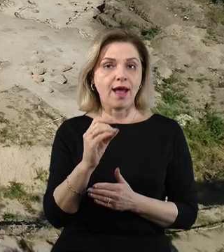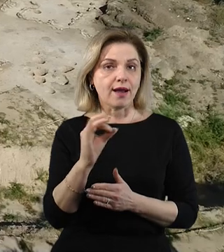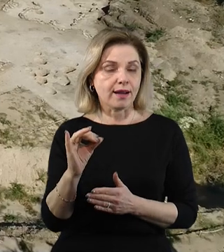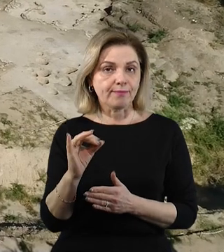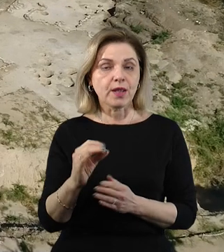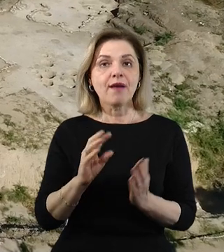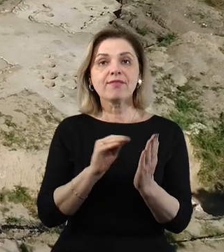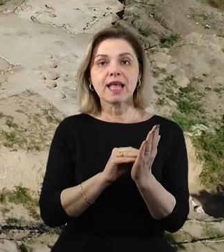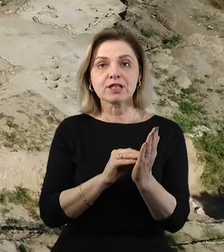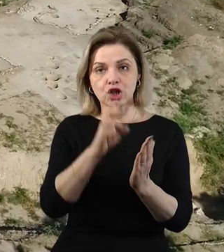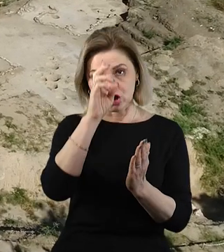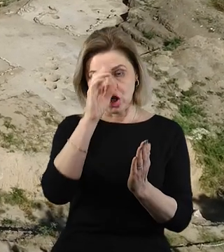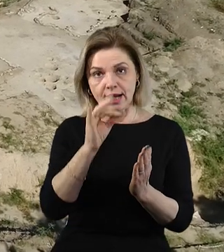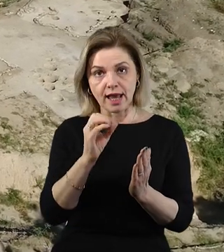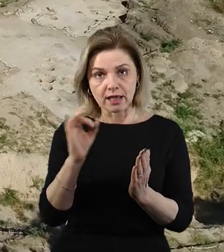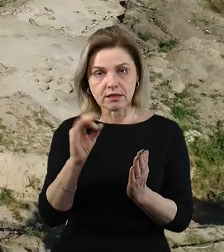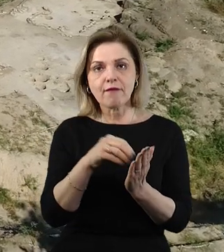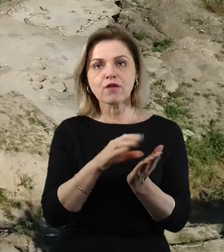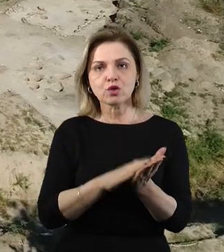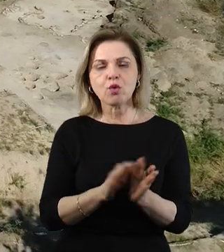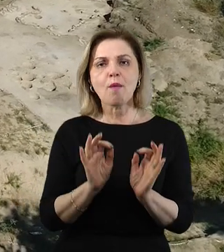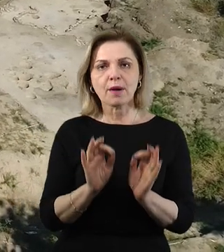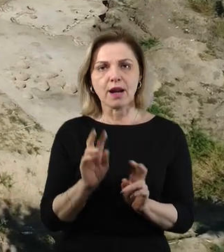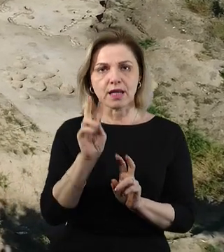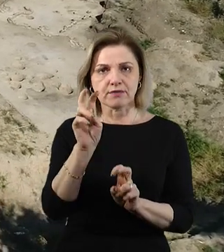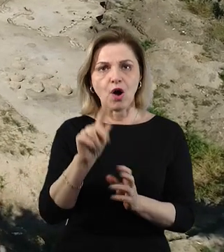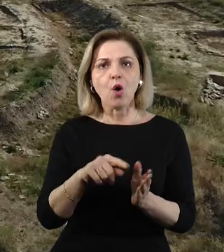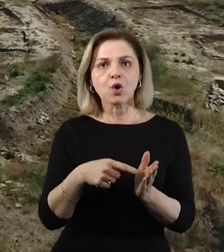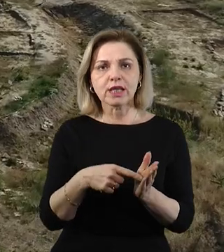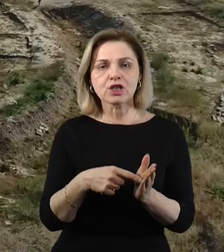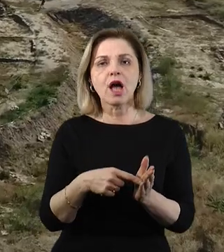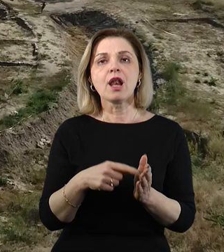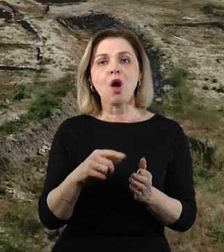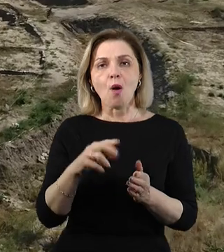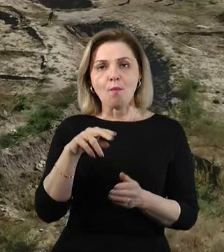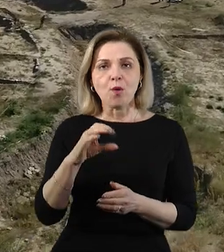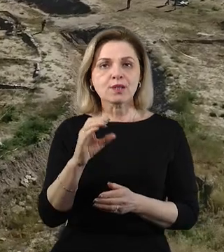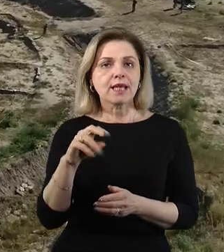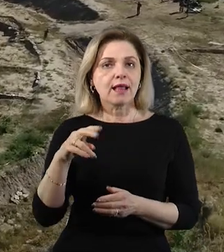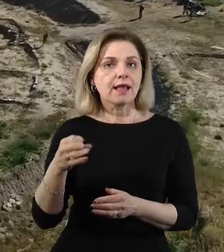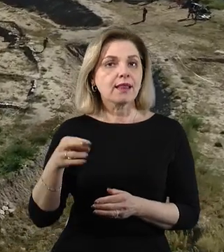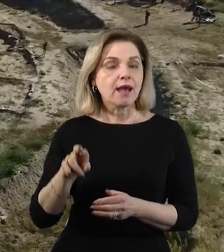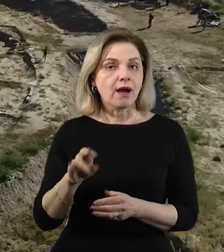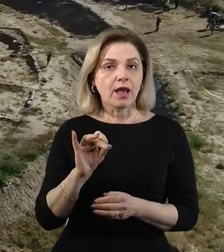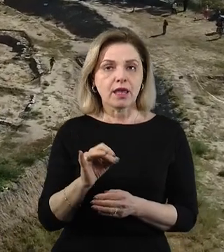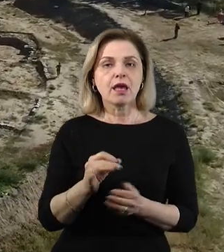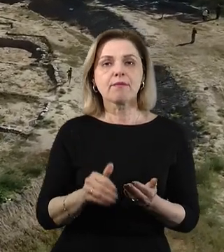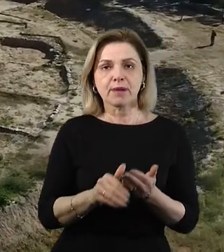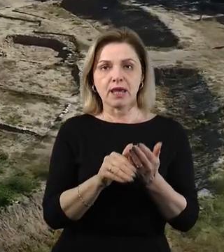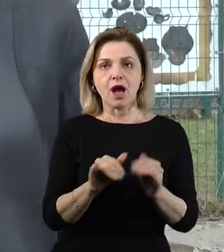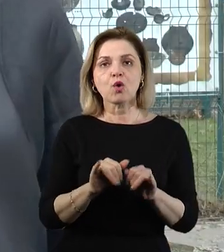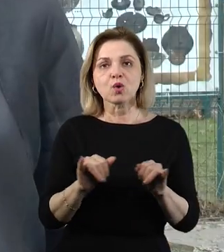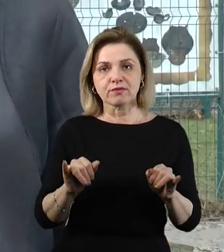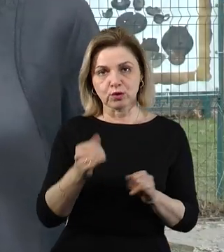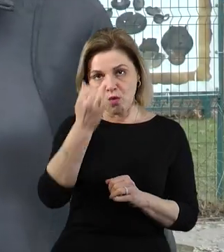внесення до Державного реєстру фіксує правильну назву «Городище укріплене поселення», а також сприяє збереженню та розвитку пам